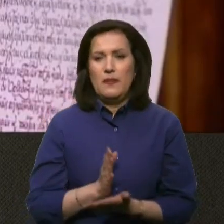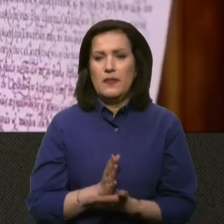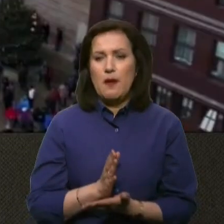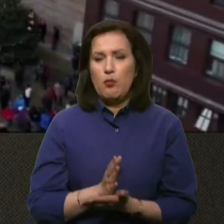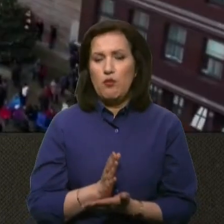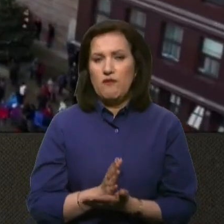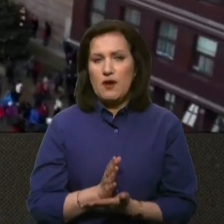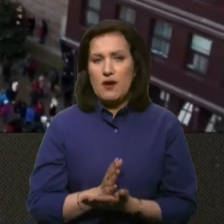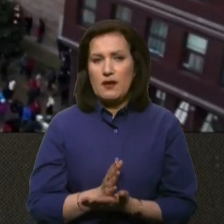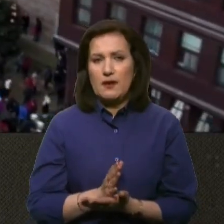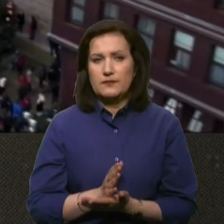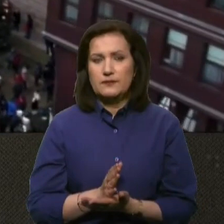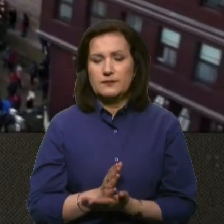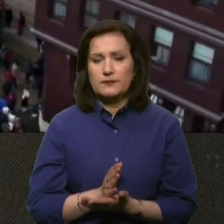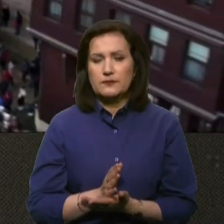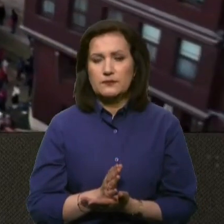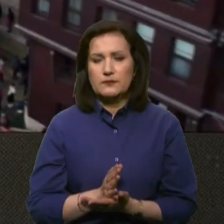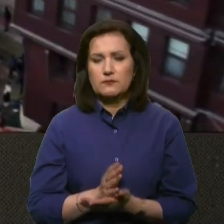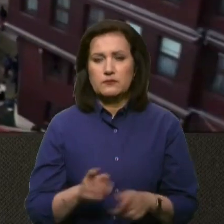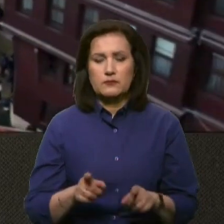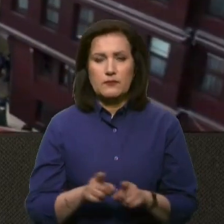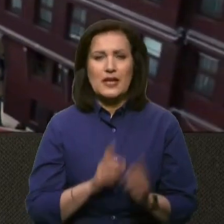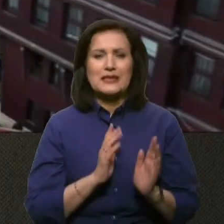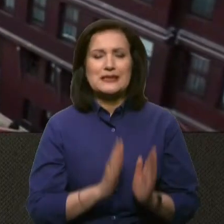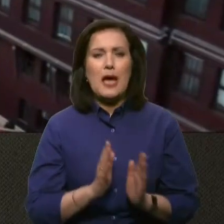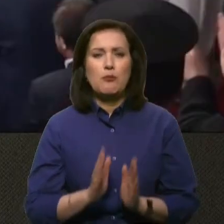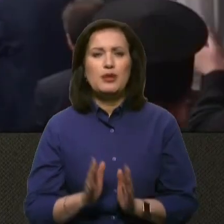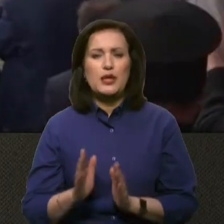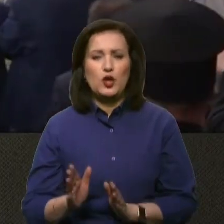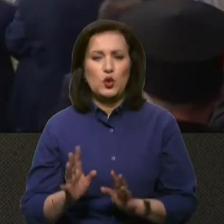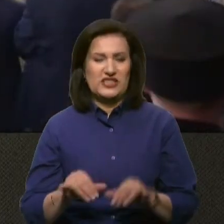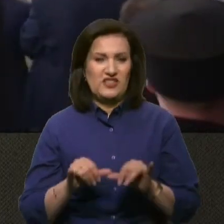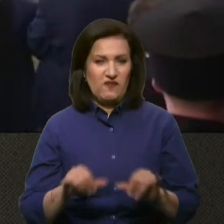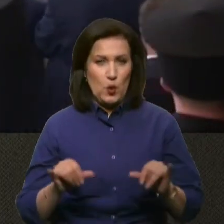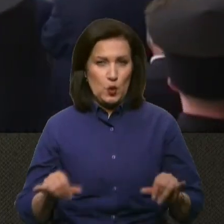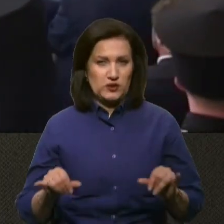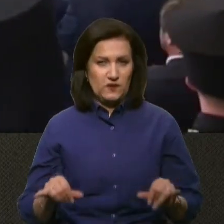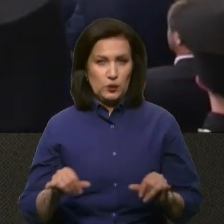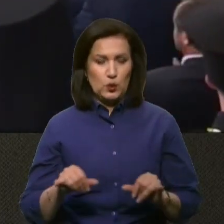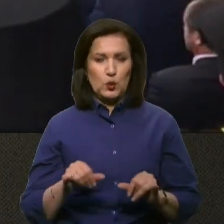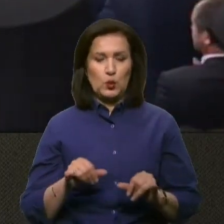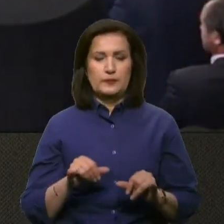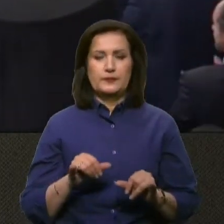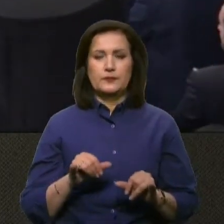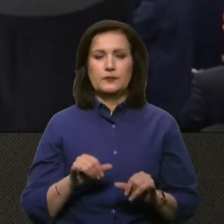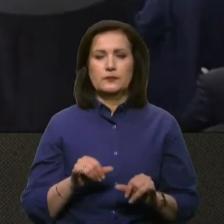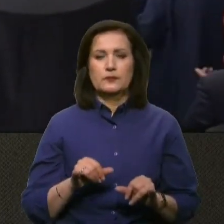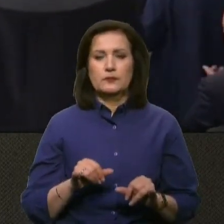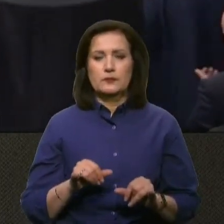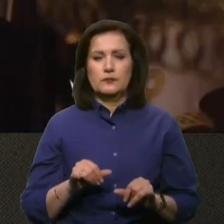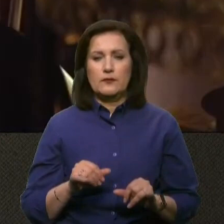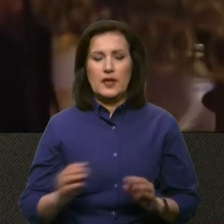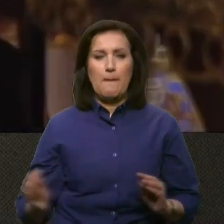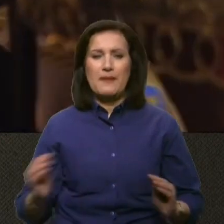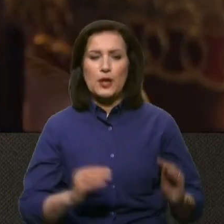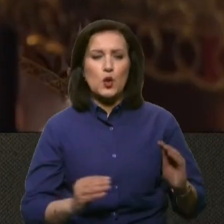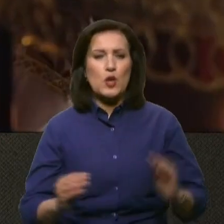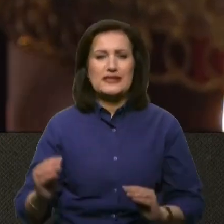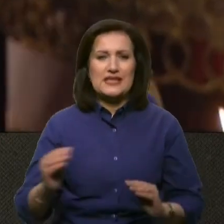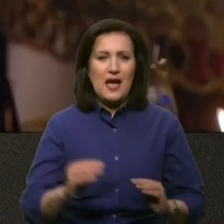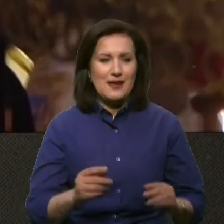такої стабільності в своєму розвитку, вона приростає парафіями,